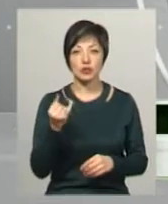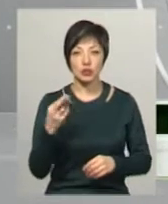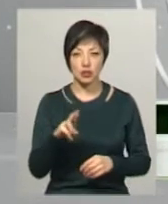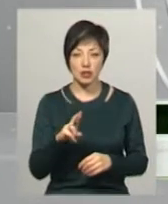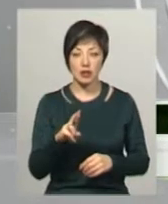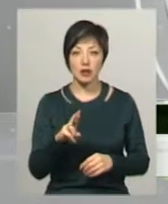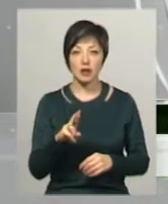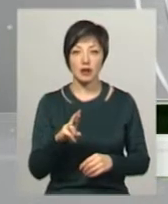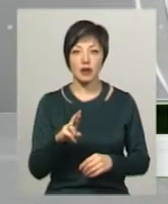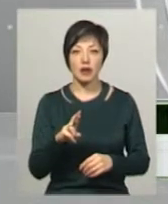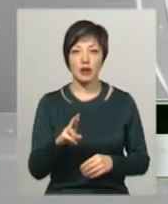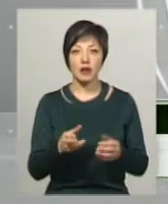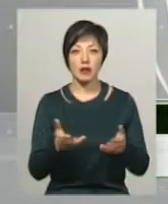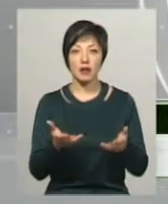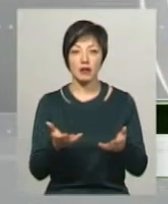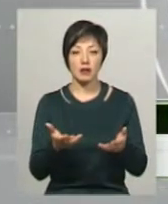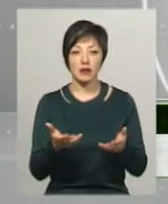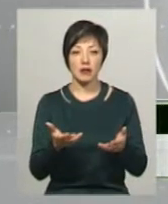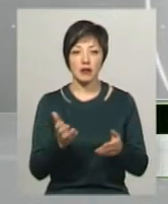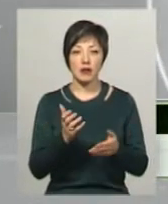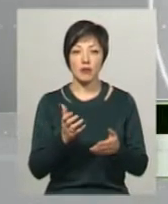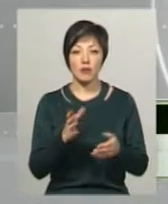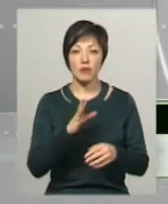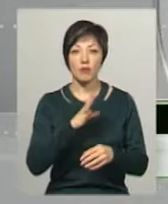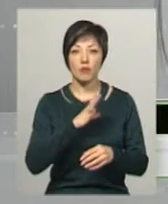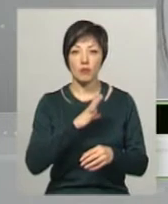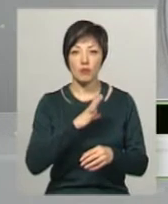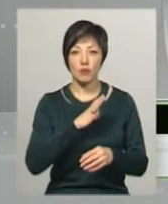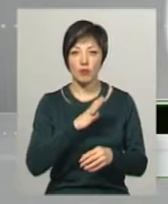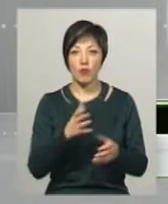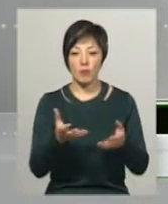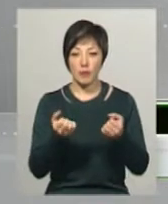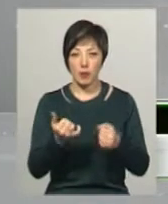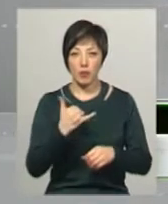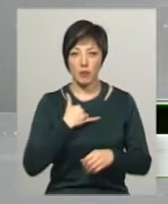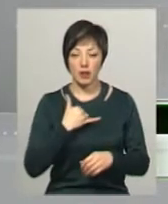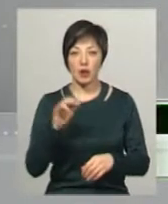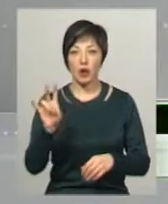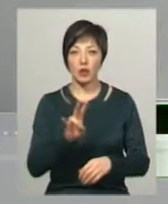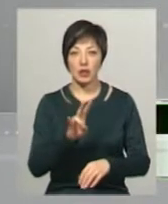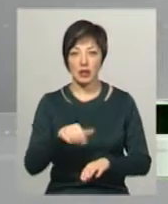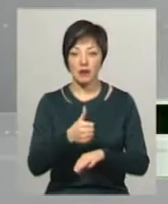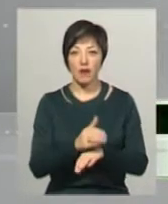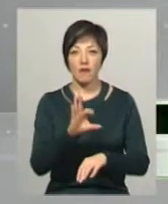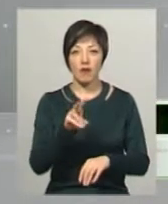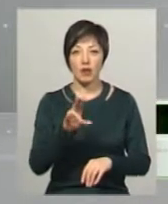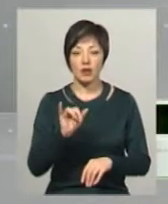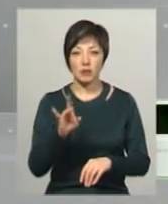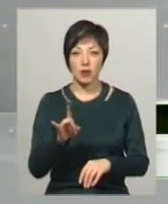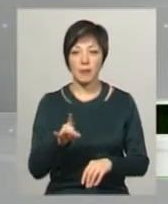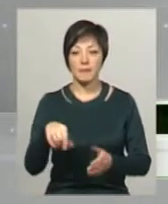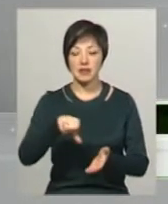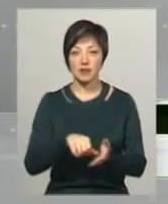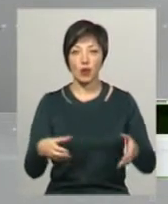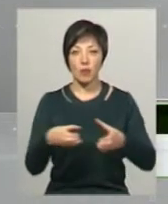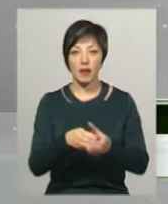на прийомі у мене, як правдивча архірея, був священнослужитель отець Володимир і представники громади, які